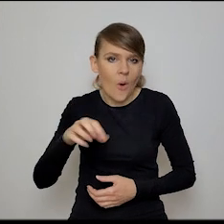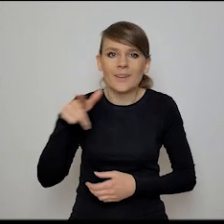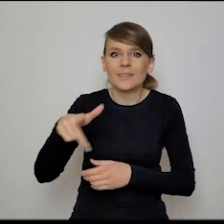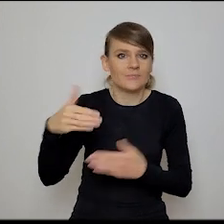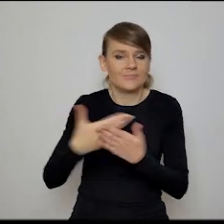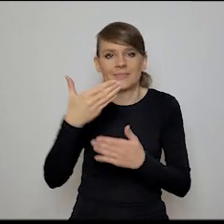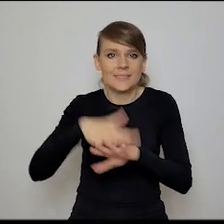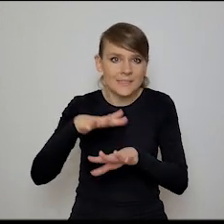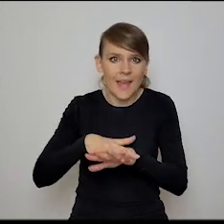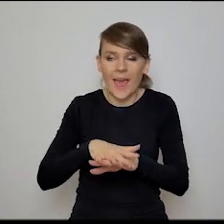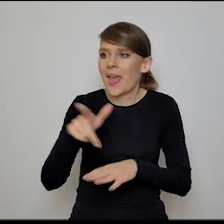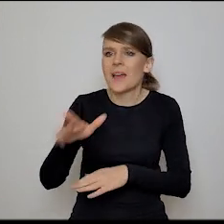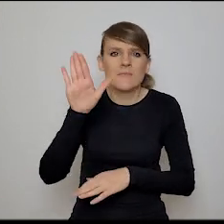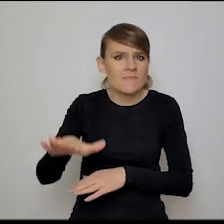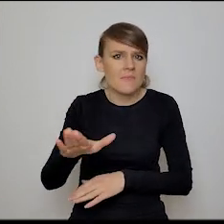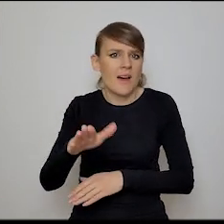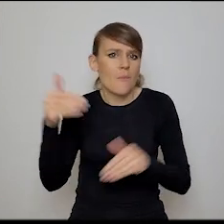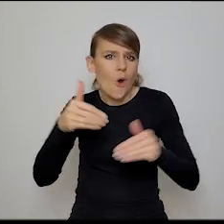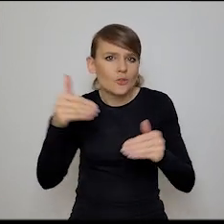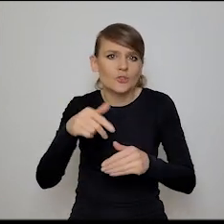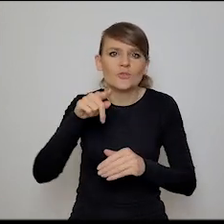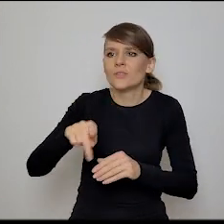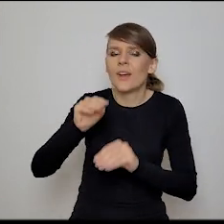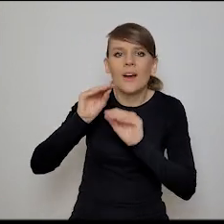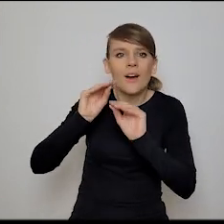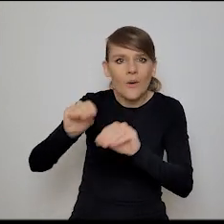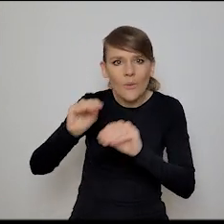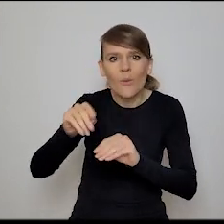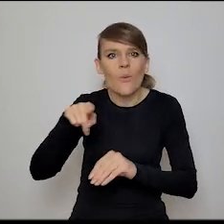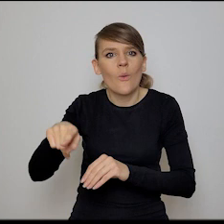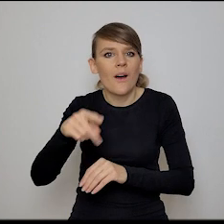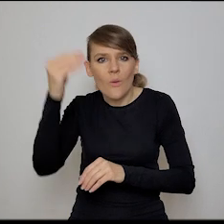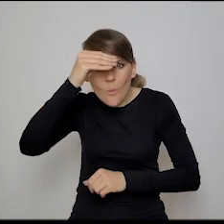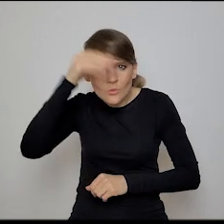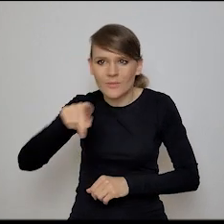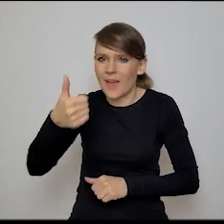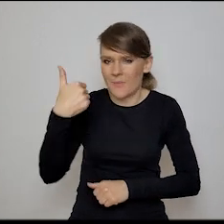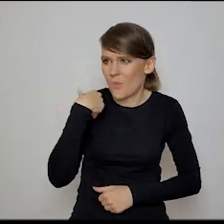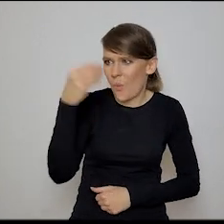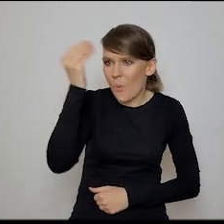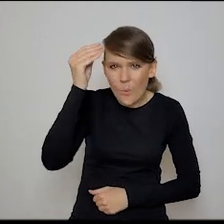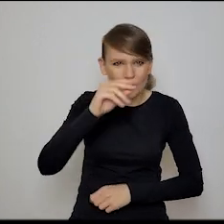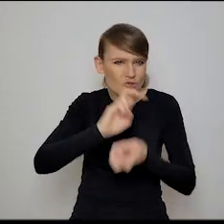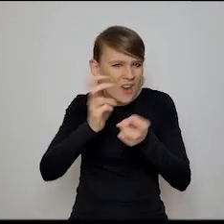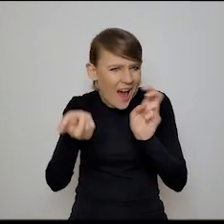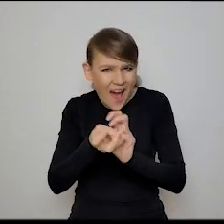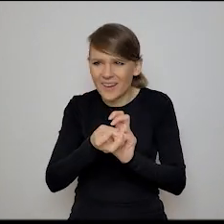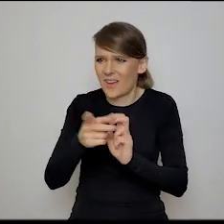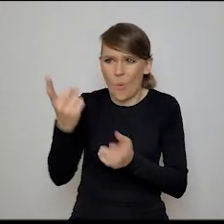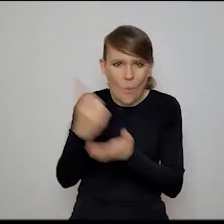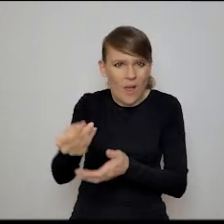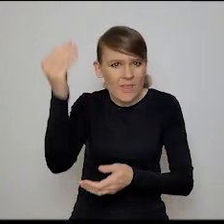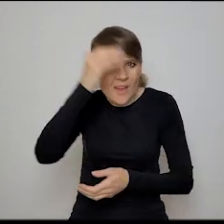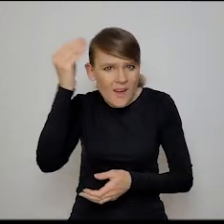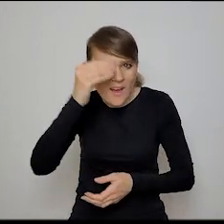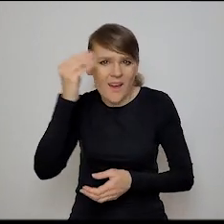dzięki tym możliwościom transfer learningu najpierw się nauczył grać w szogi, potem się nauczył grać w szachy, potem się